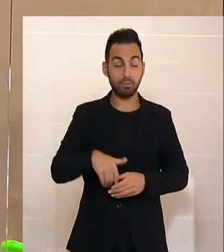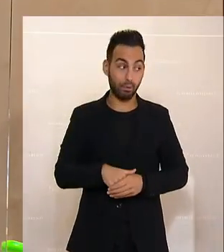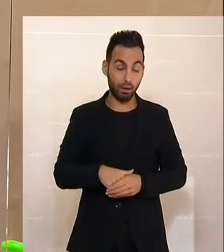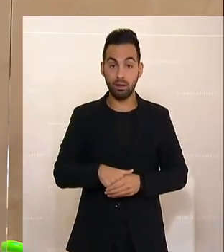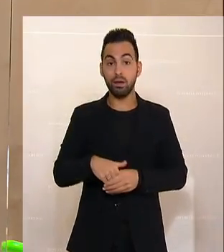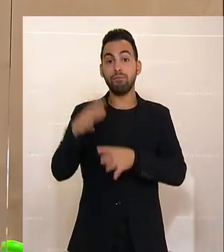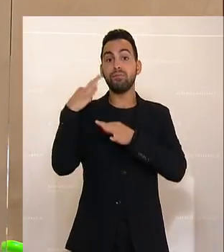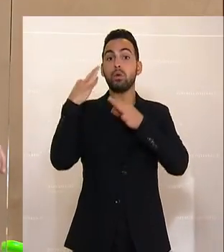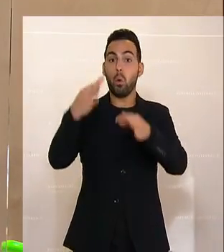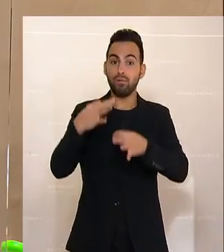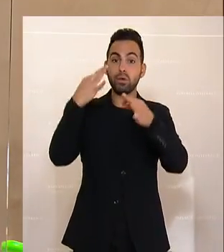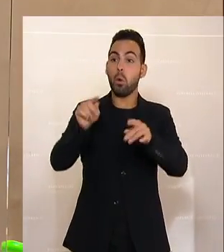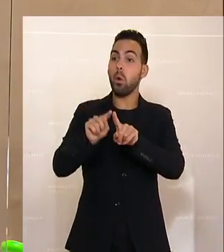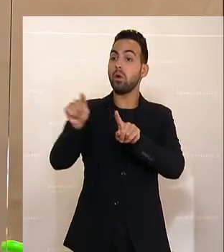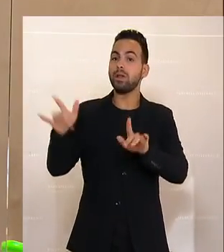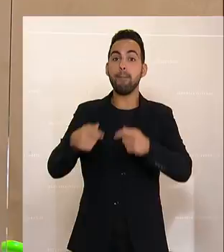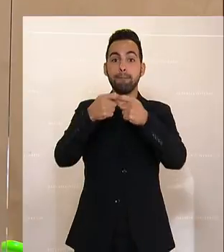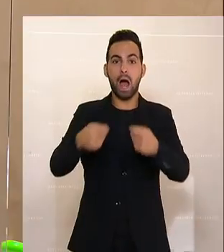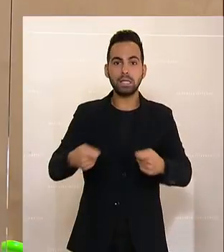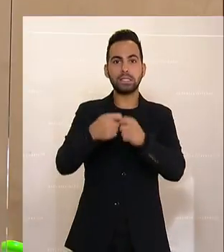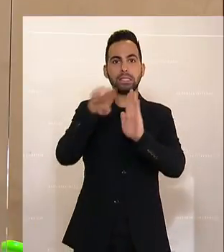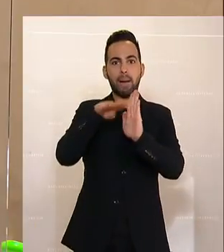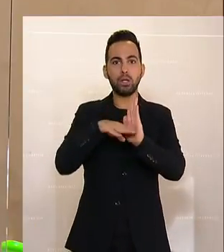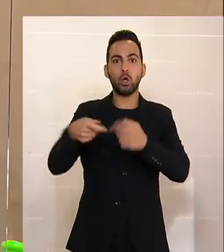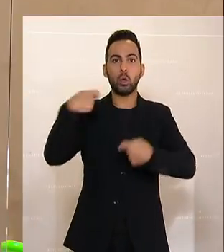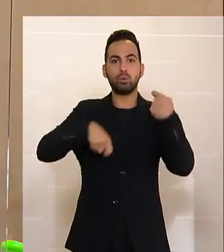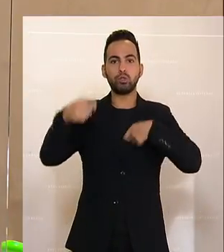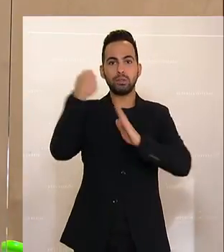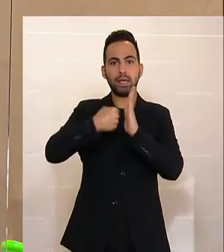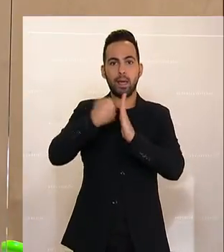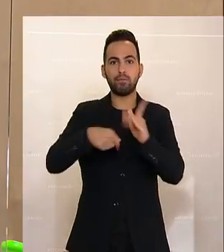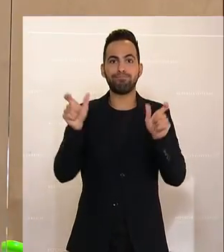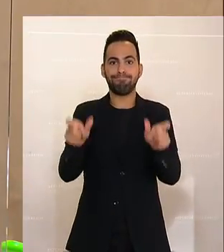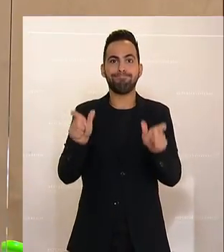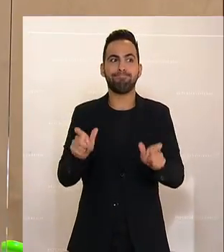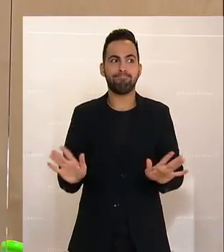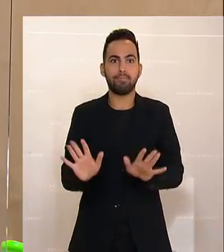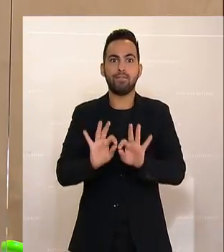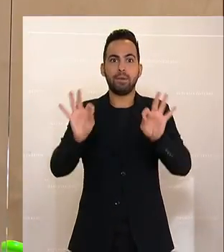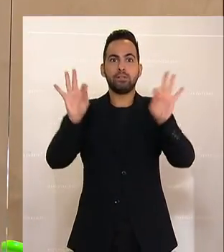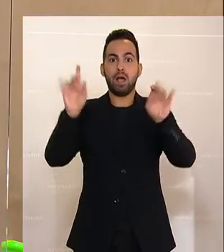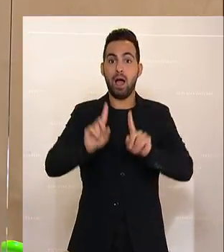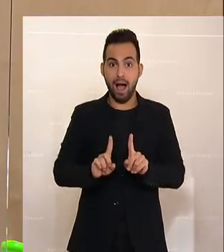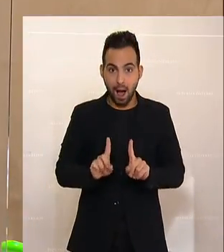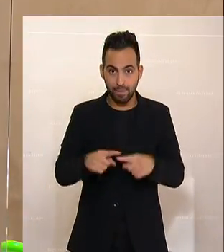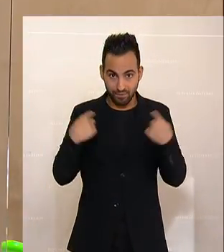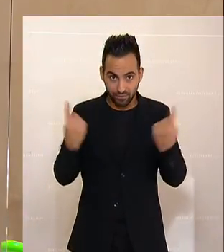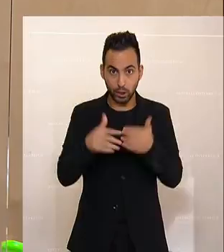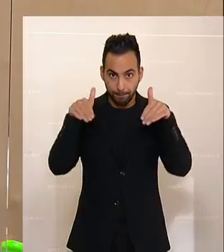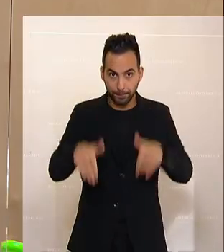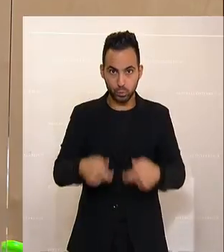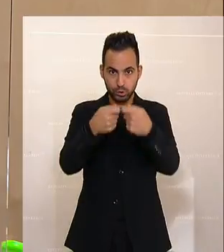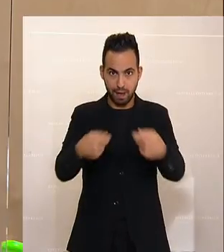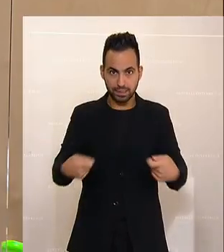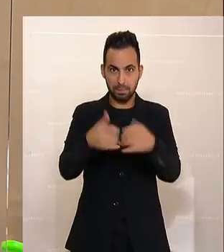stets wiederholt gegen Maßnahmen zur Verbesserung der Korruptionsbekämpfung in den Weg gestellt. Aber wir müssen Maßnahmen